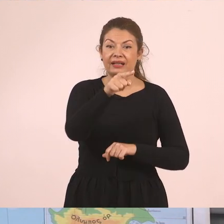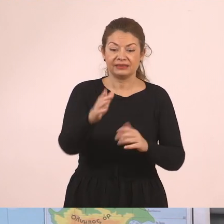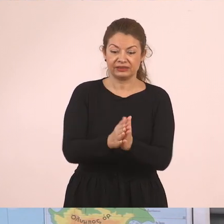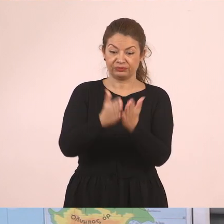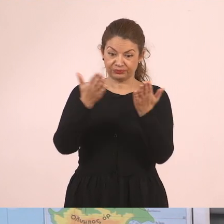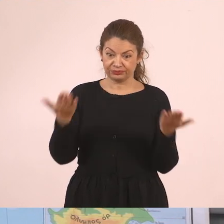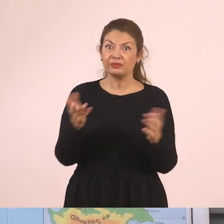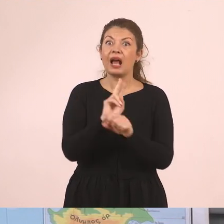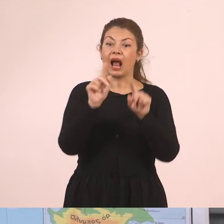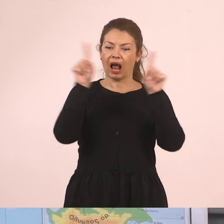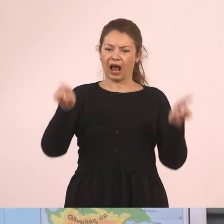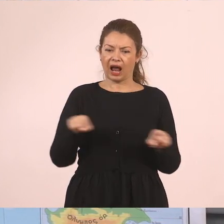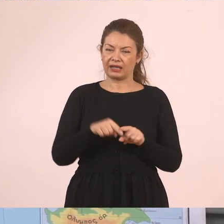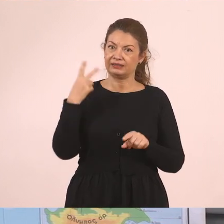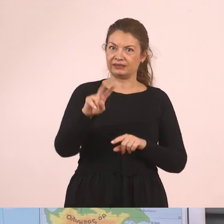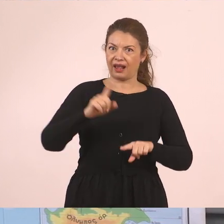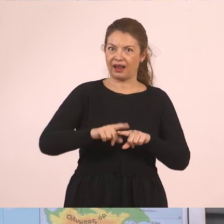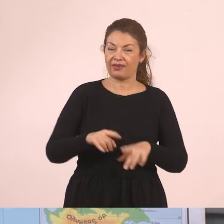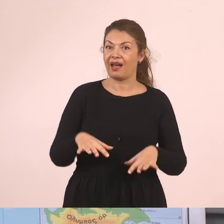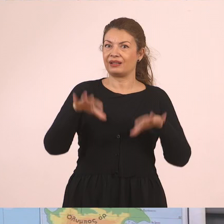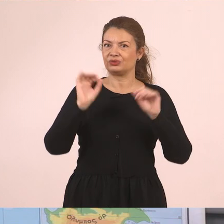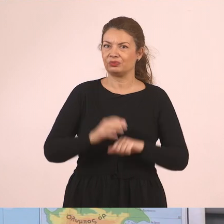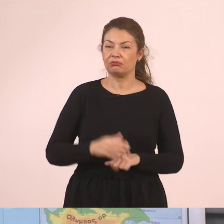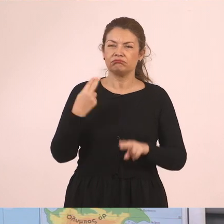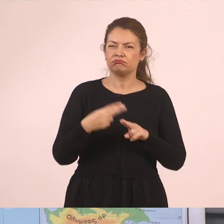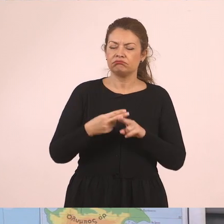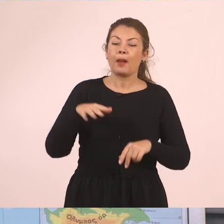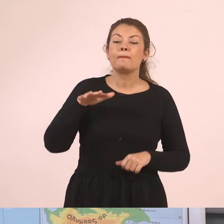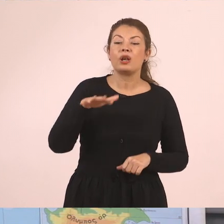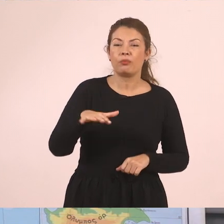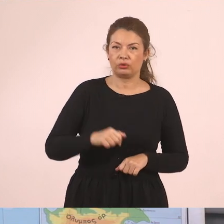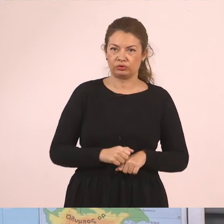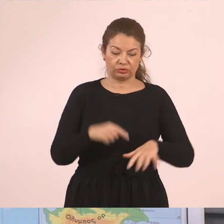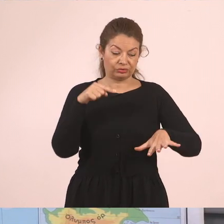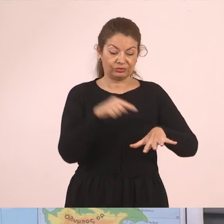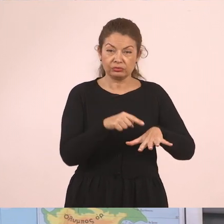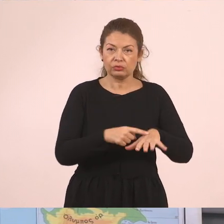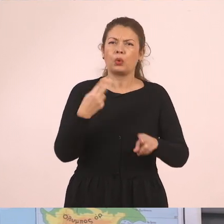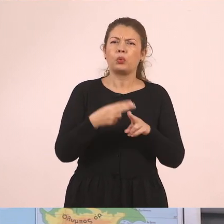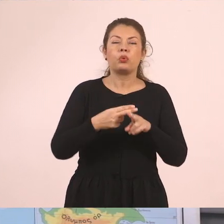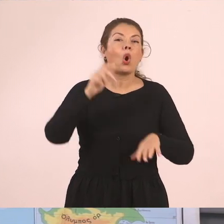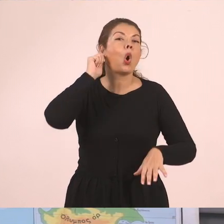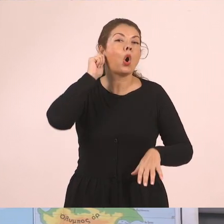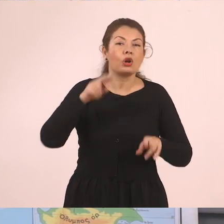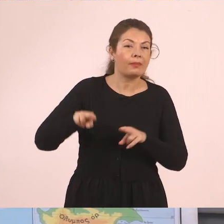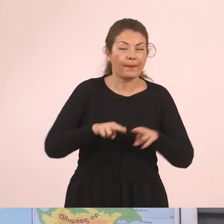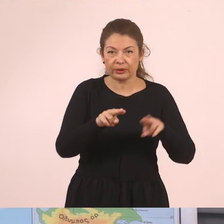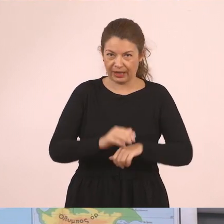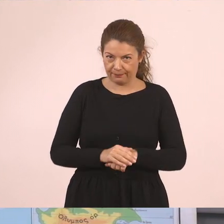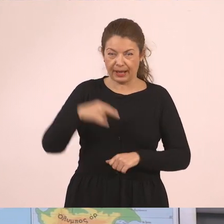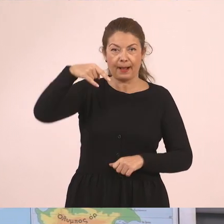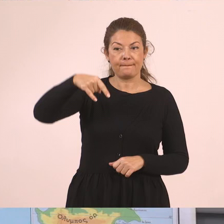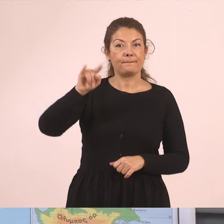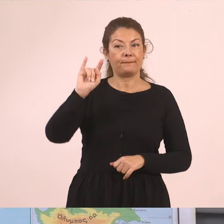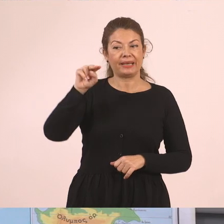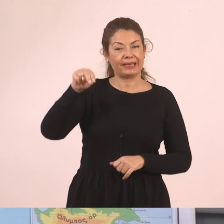σας χάρτη της Ελλάδος και ξεκινάμε. Πελοπόννησος. Τα βασικότερα ποτάμια της Πελοποννήσου. Έχουμε τον